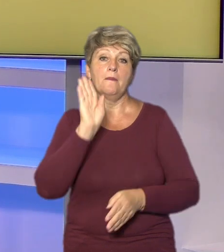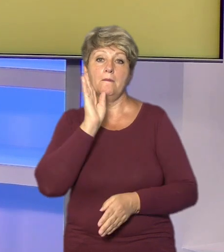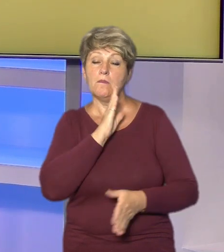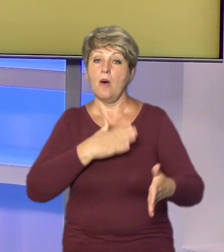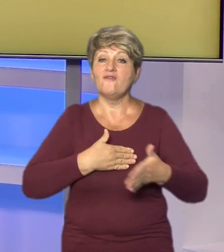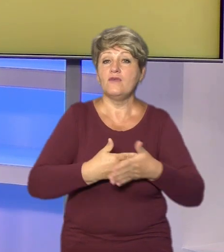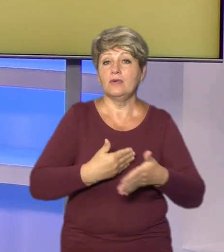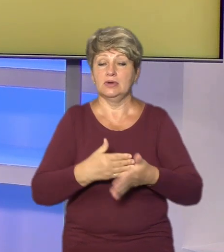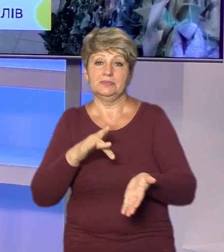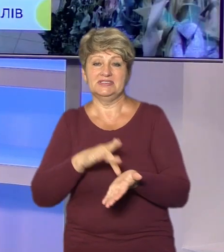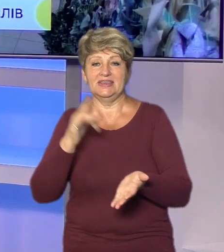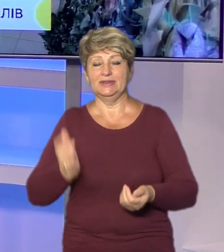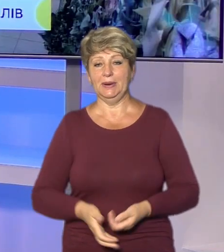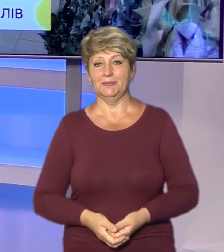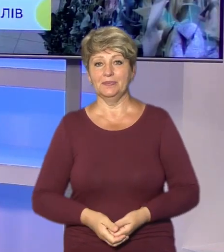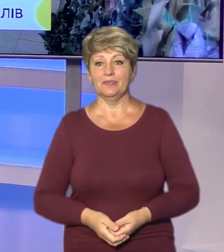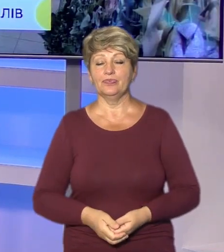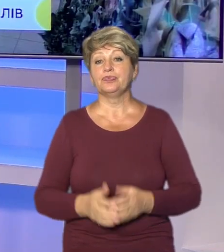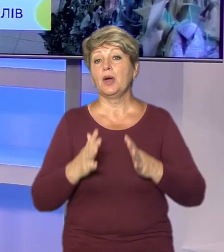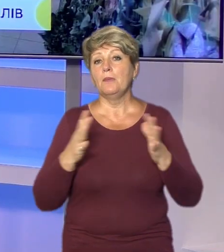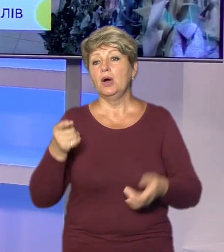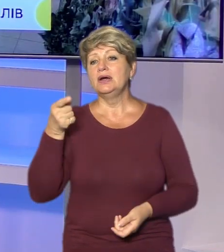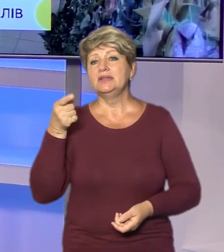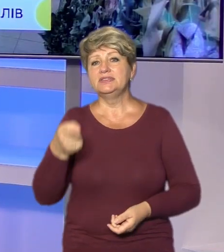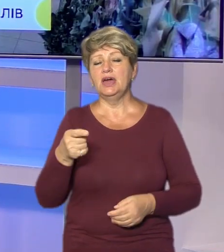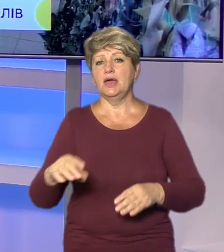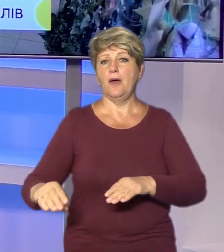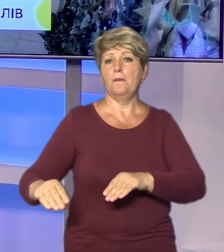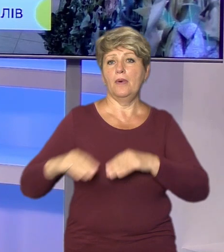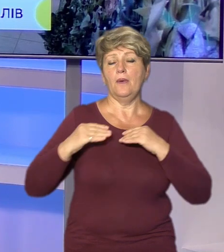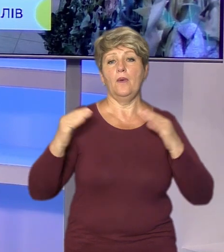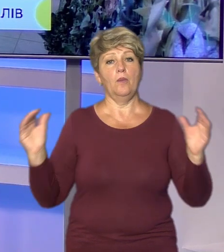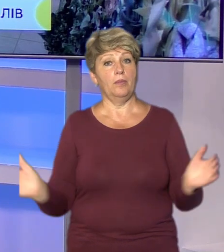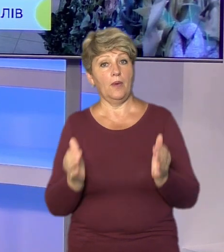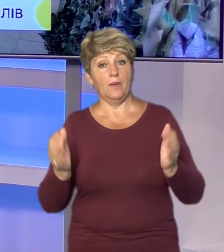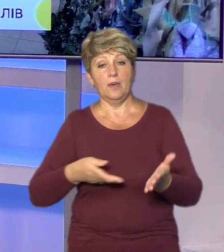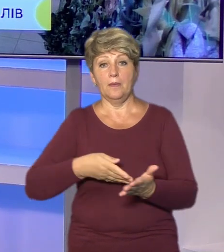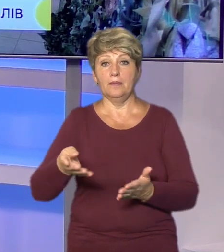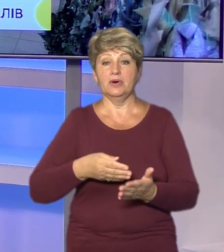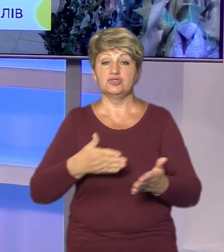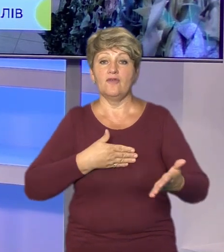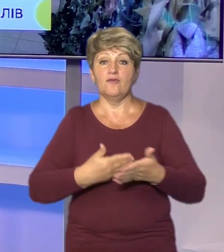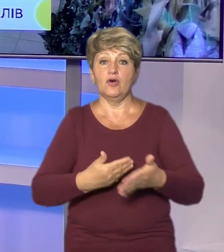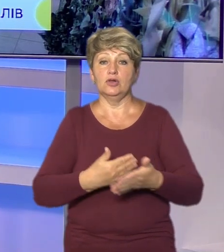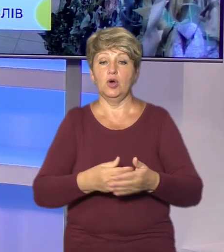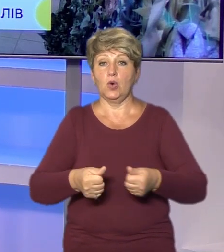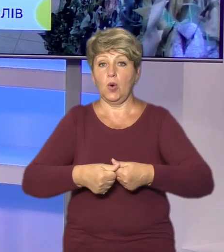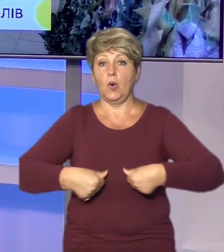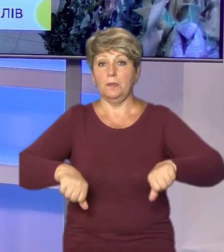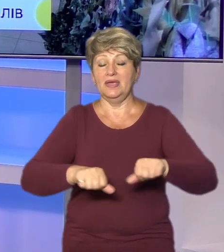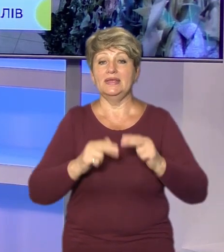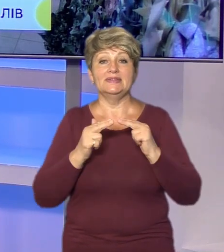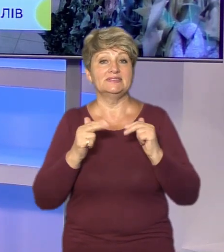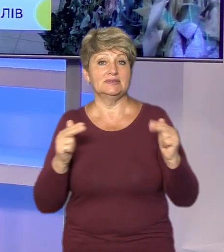волонтерському центрі. Більше тисячі ковтр та подушок пошили волонтери Комітету самоорганізації населення